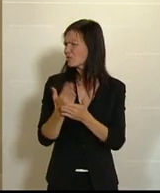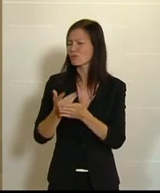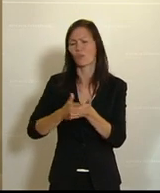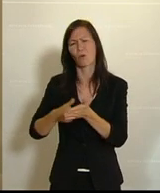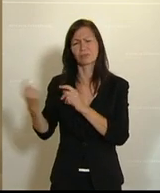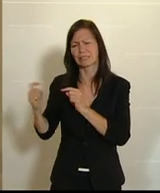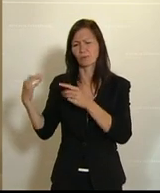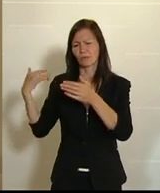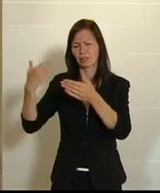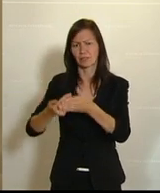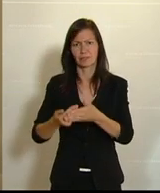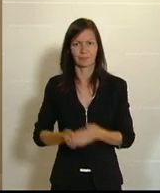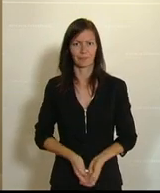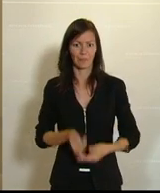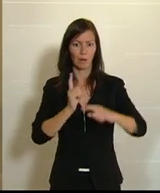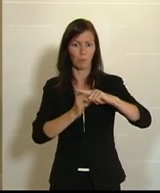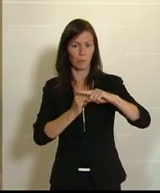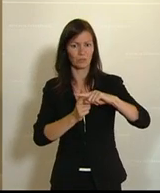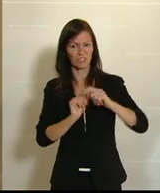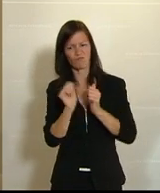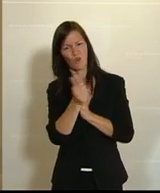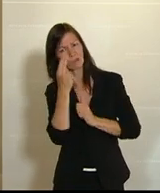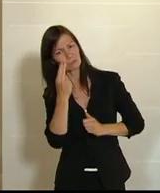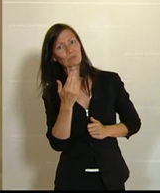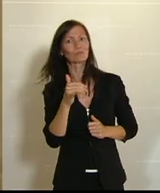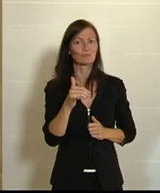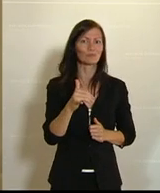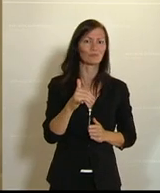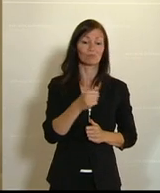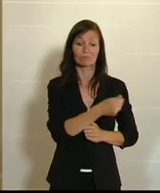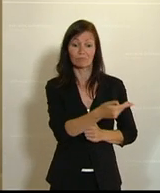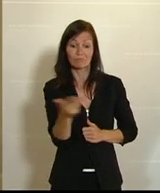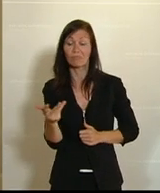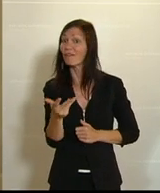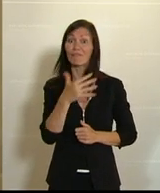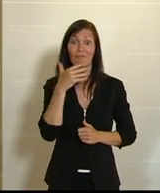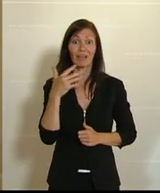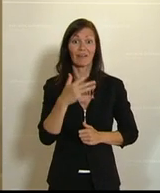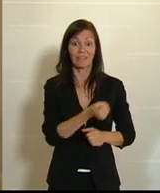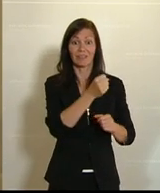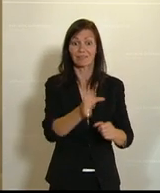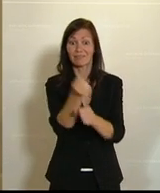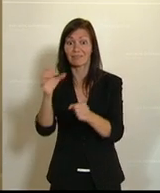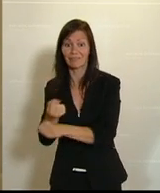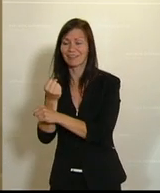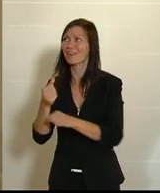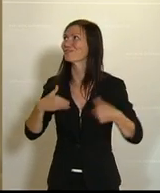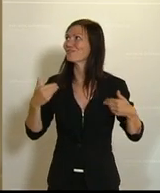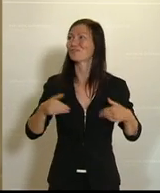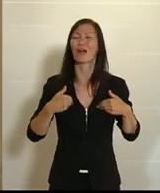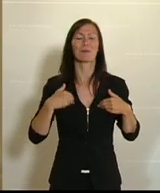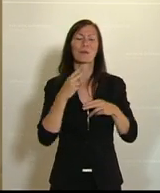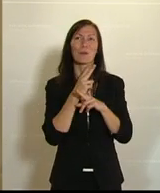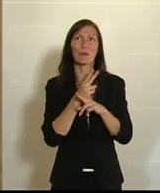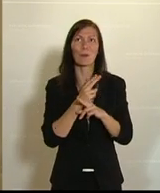Mit der positiven Aussicht auf diese mehrfach Win-Win-Situation freue ich mich auf einen wunderbaren Sommer in